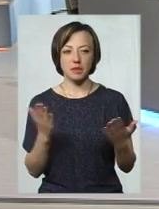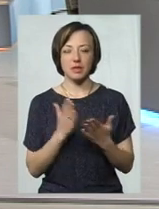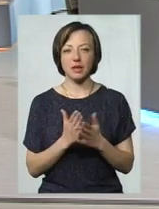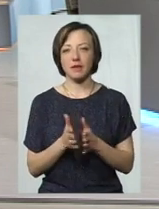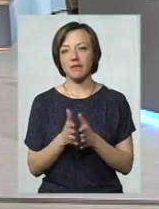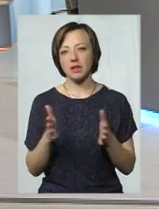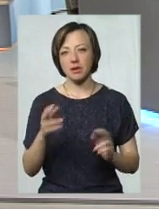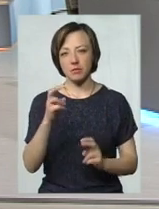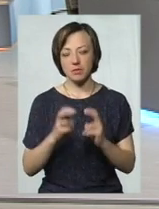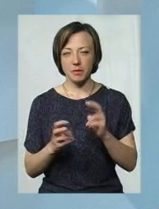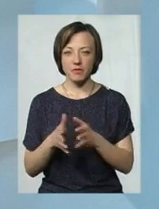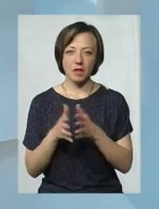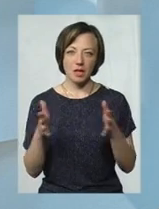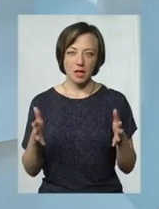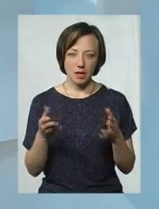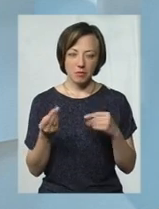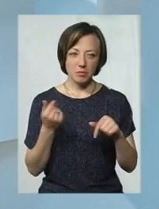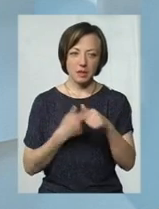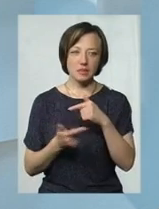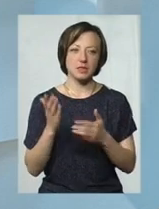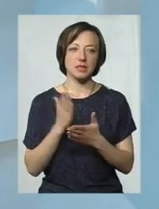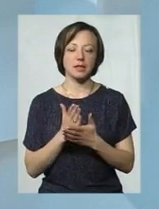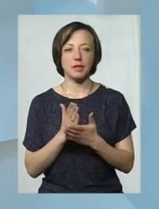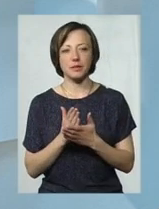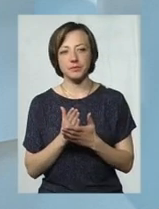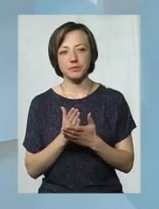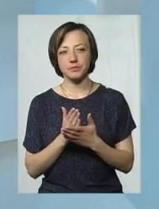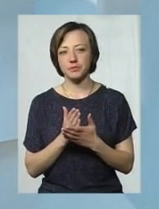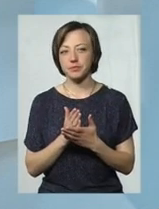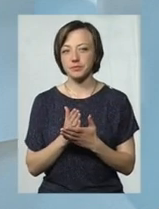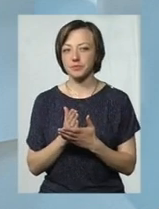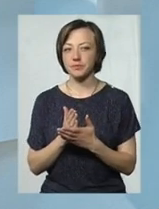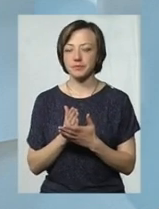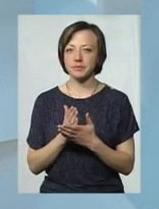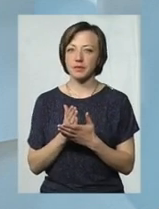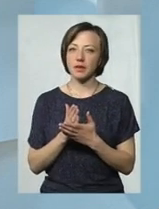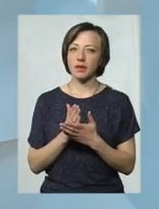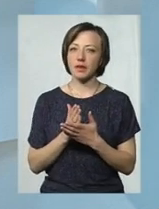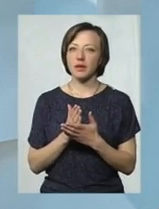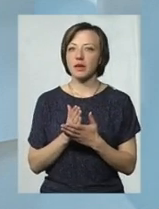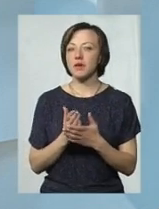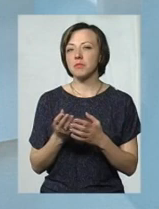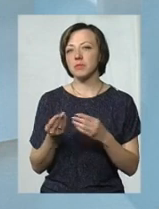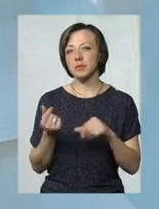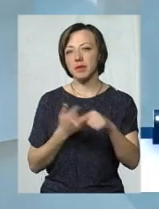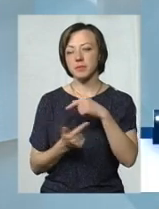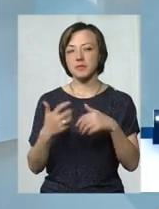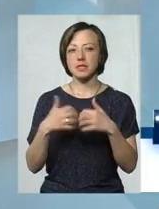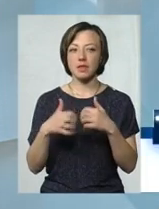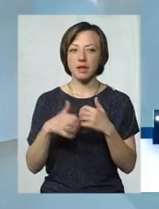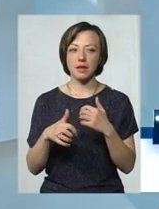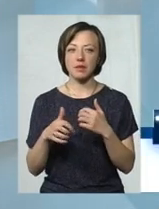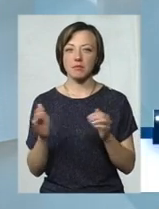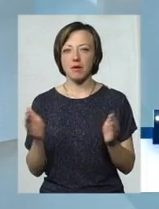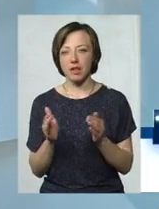підприємства, великий бізнес. Є підприємства, так звані середній-малий бізнес. І,